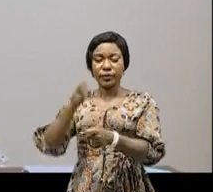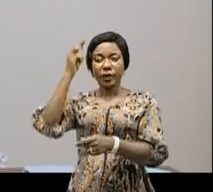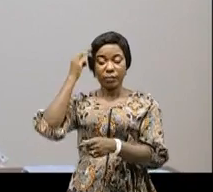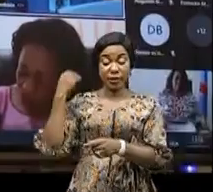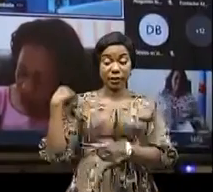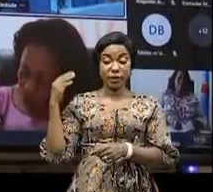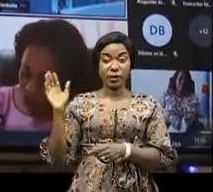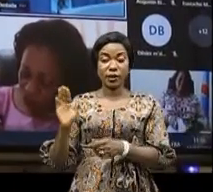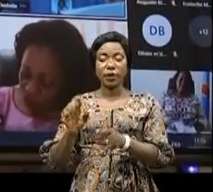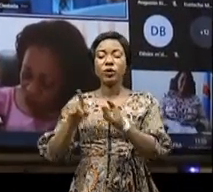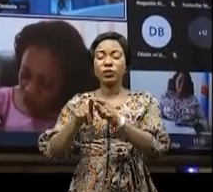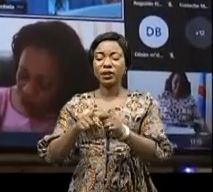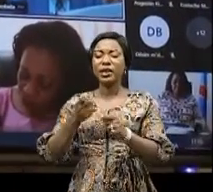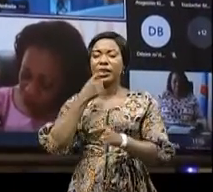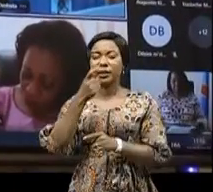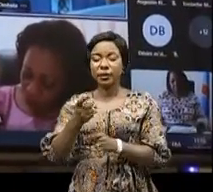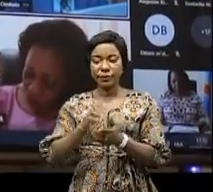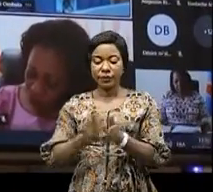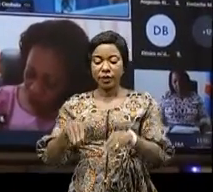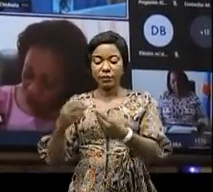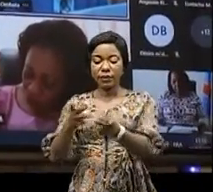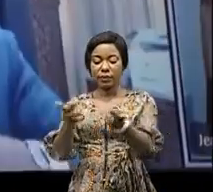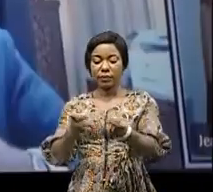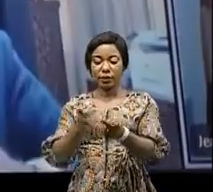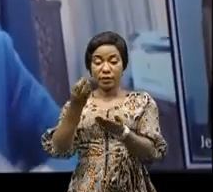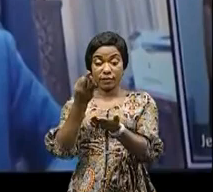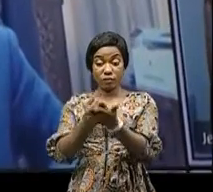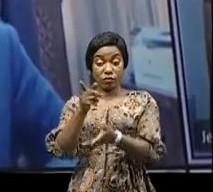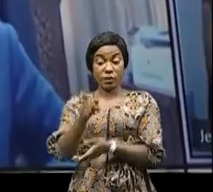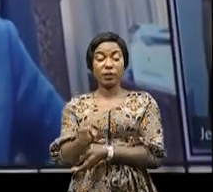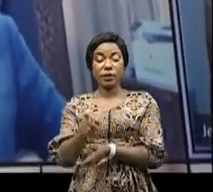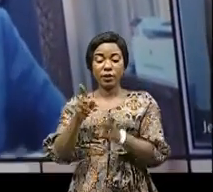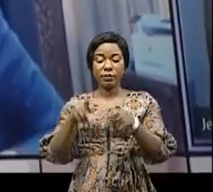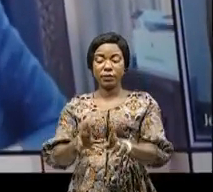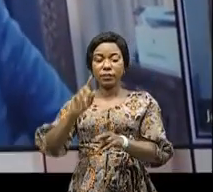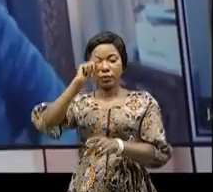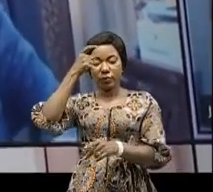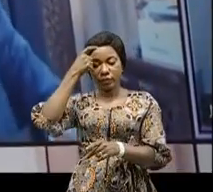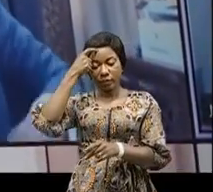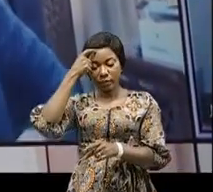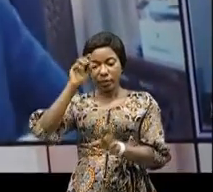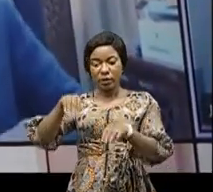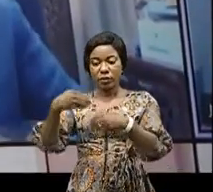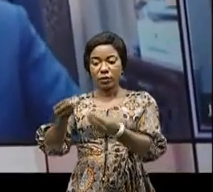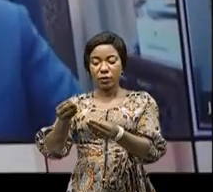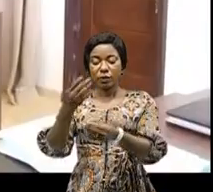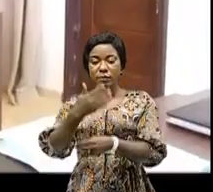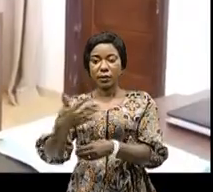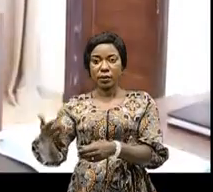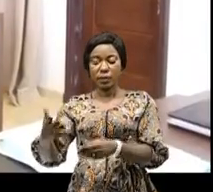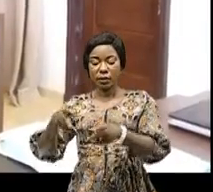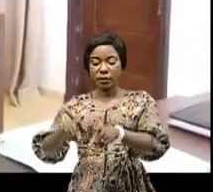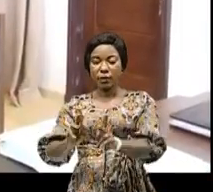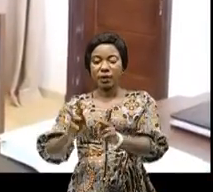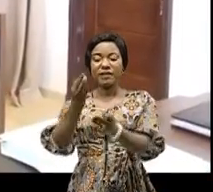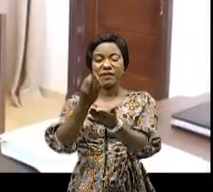'État a souligné que la mise en place de ce fonds permettra au gouvernement de se doter d'un outil lui permettant